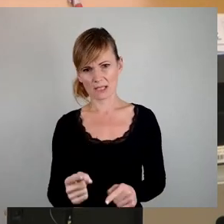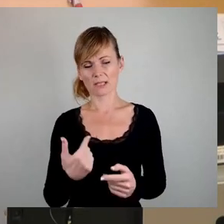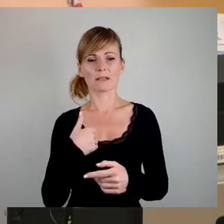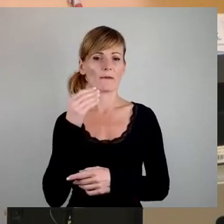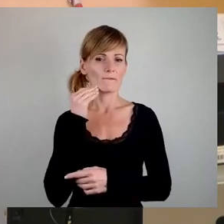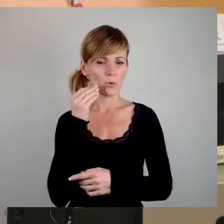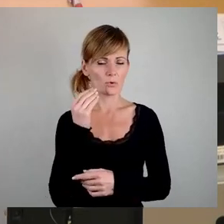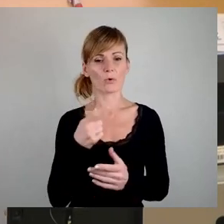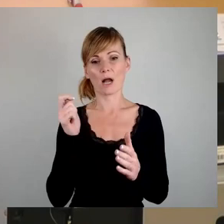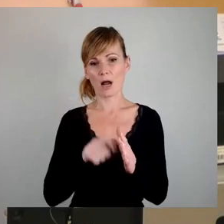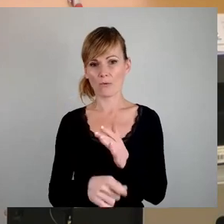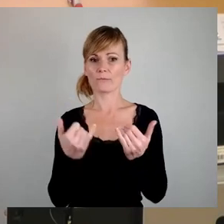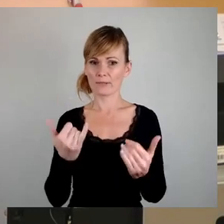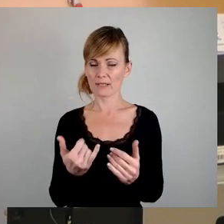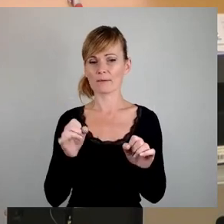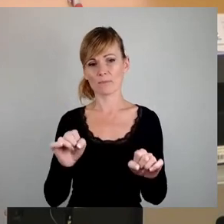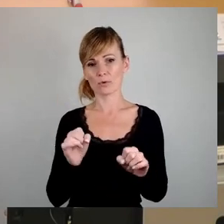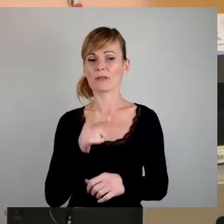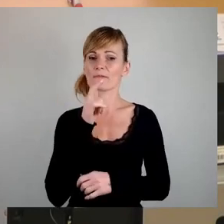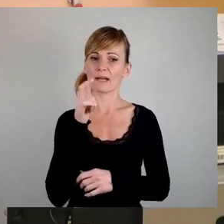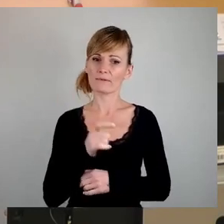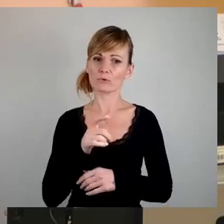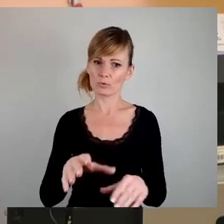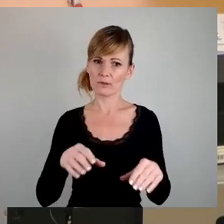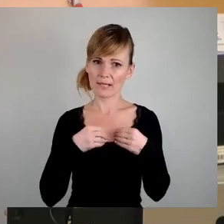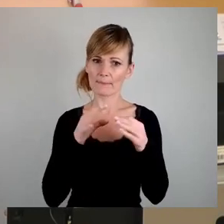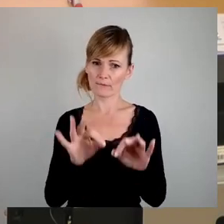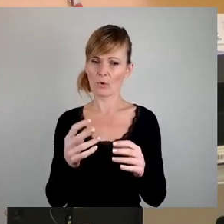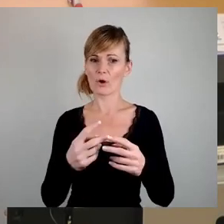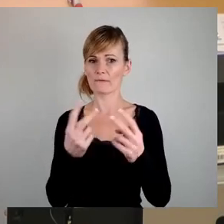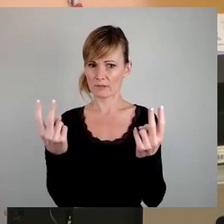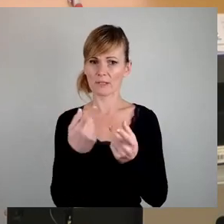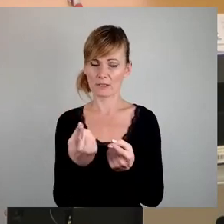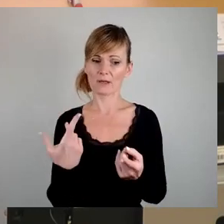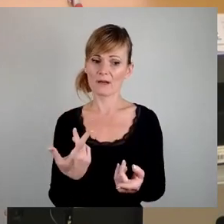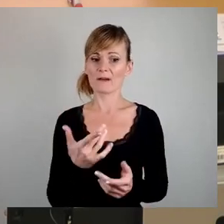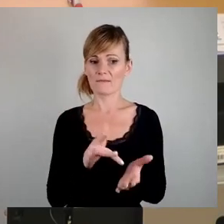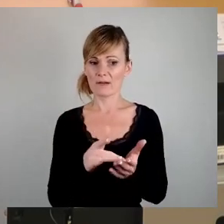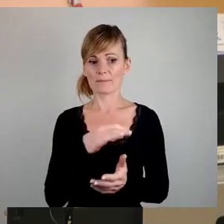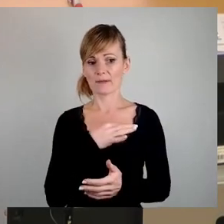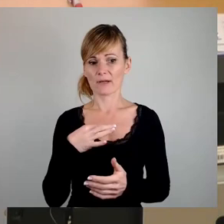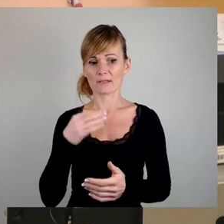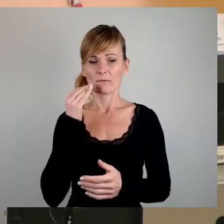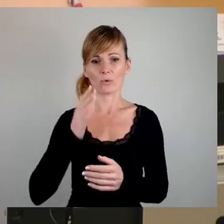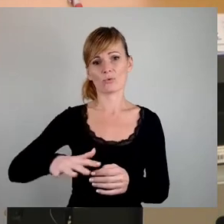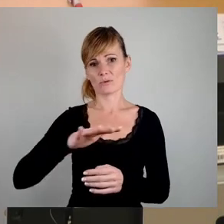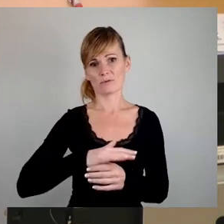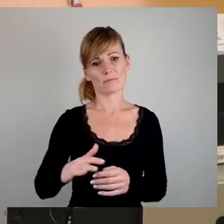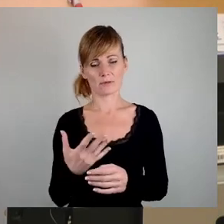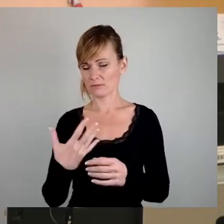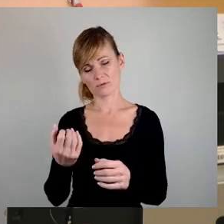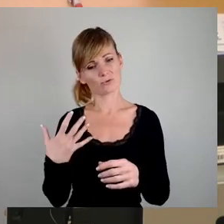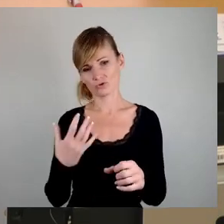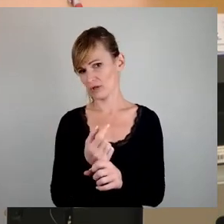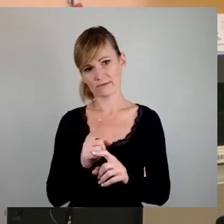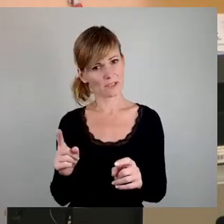Verantwortung zu übernehmen in der Öffentlichkeit und hier etwas zu tun, weil der private Wohnungsmarkt wird es in den nächsten Jahren überhaupt nicht raffen. Er wird es nicht schaffen, er wird es